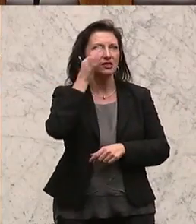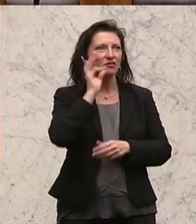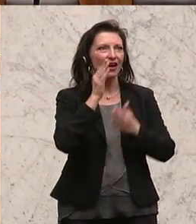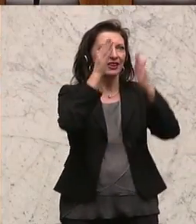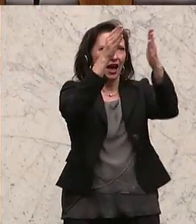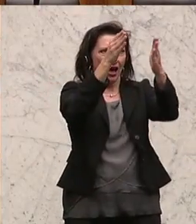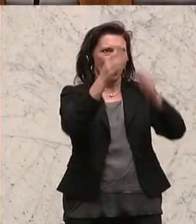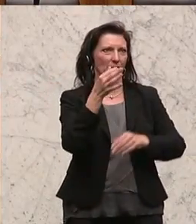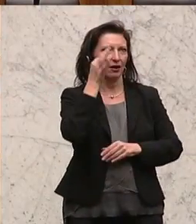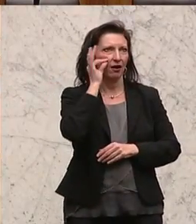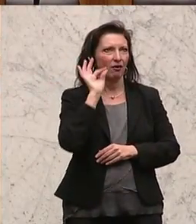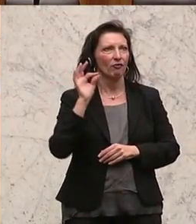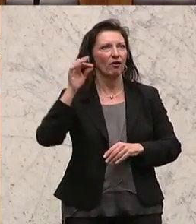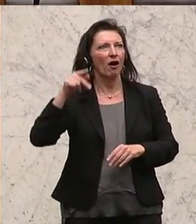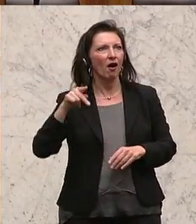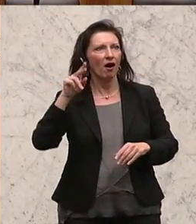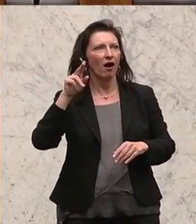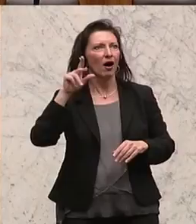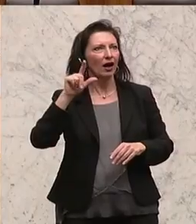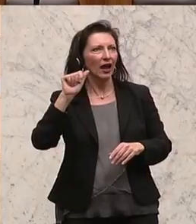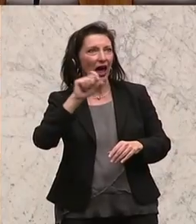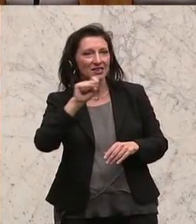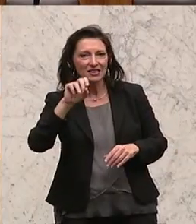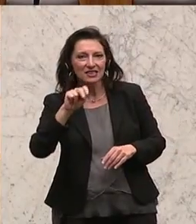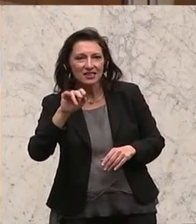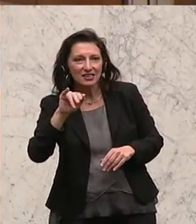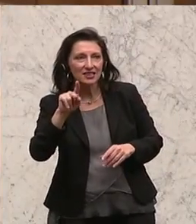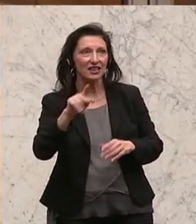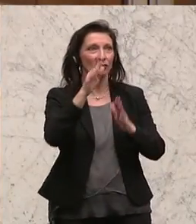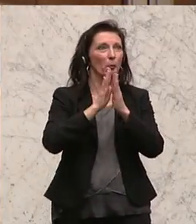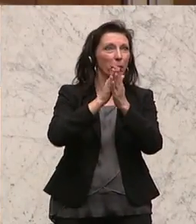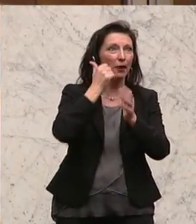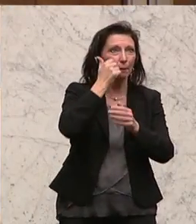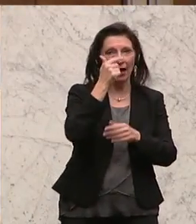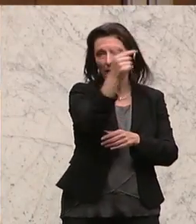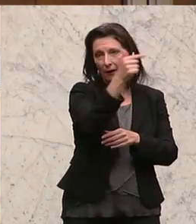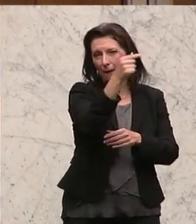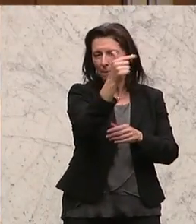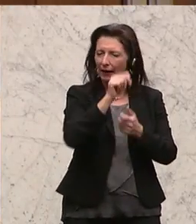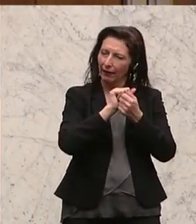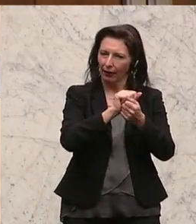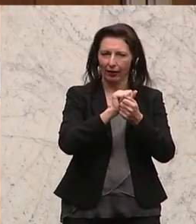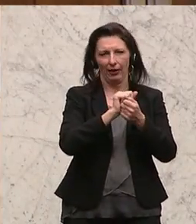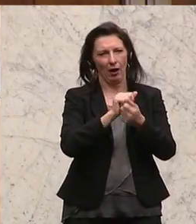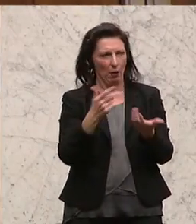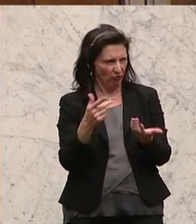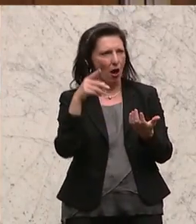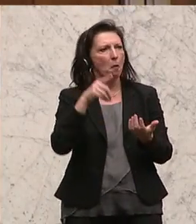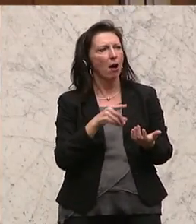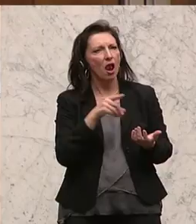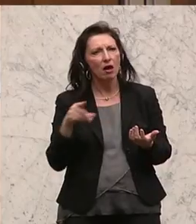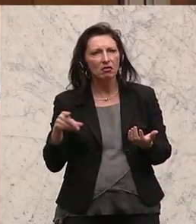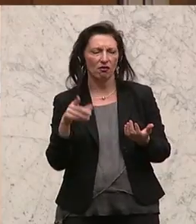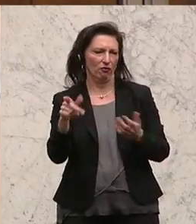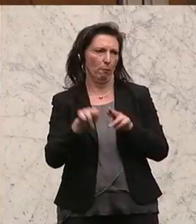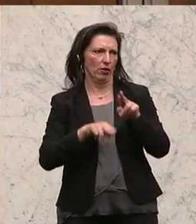Liesl Bittermann und die Frau Glasnick, die sich da in den Dienst der guten Sache gestellt haben, dass wir auch die Palliotivbetreuung und die Nutztbetreuung auch wirklich flächendeckend